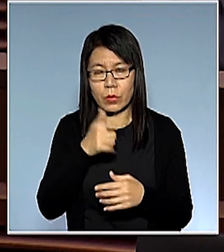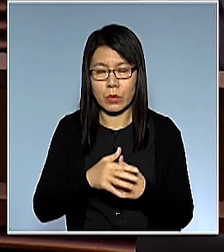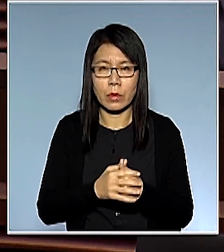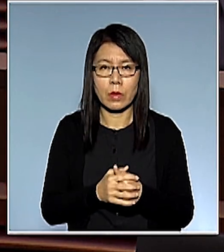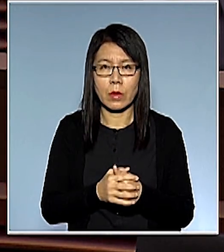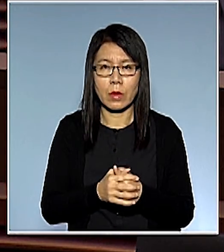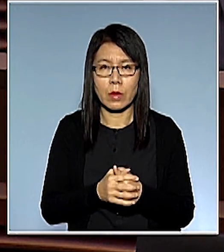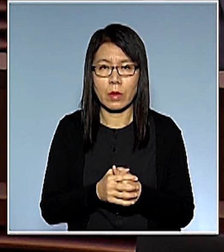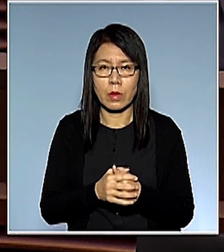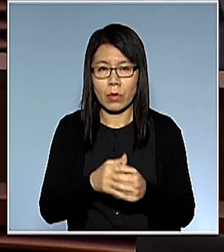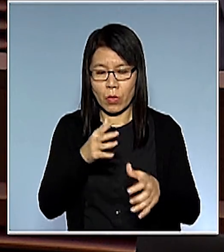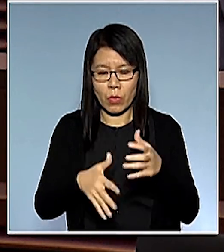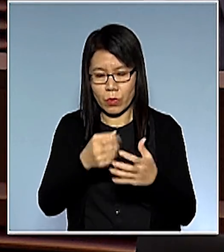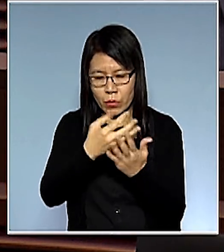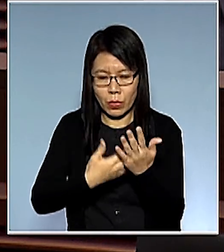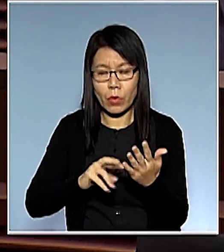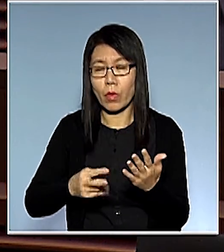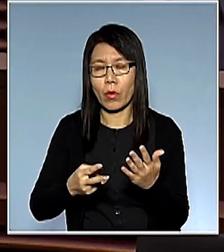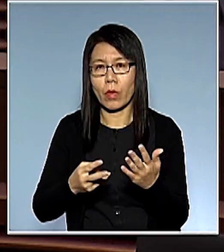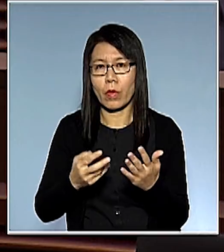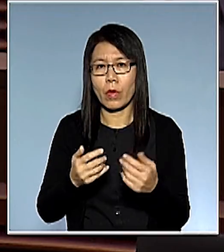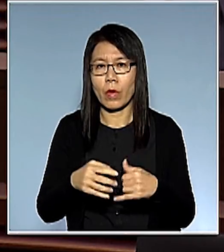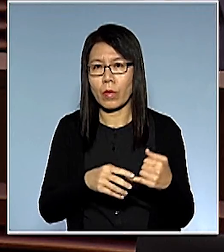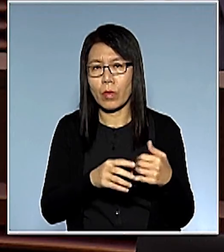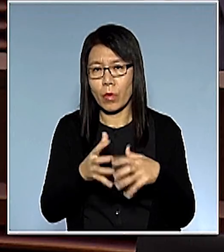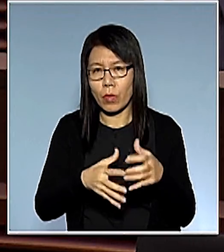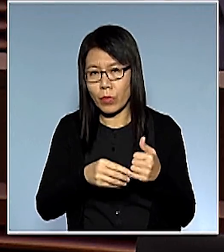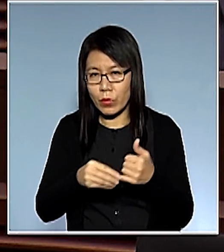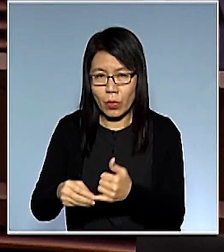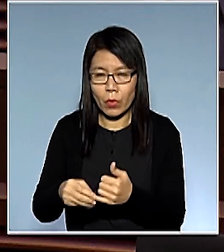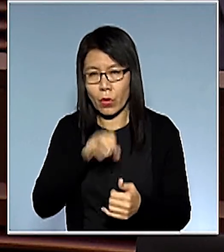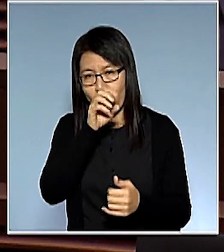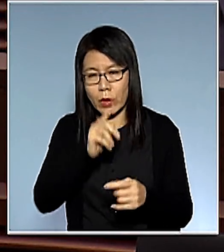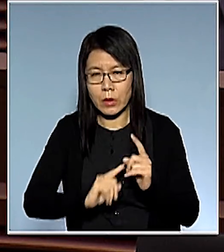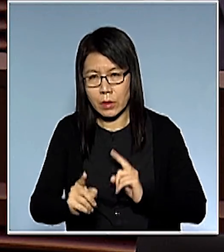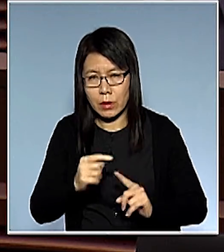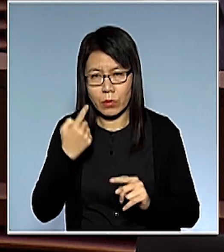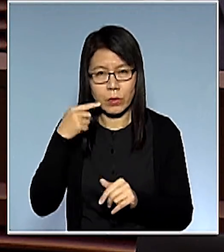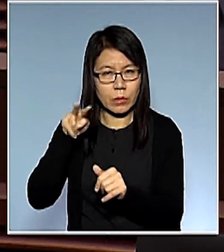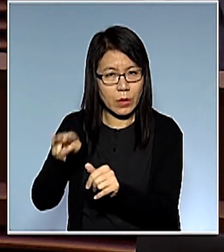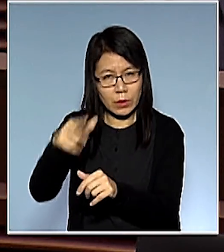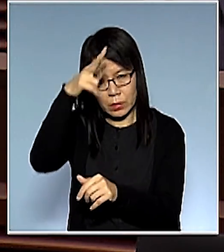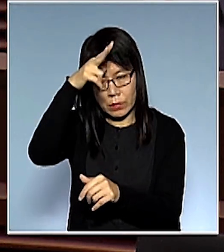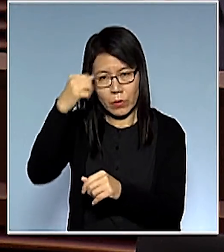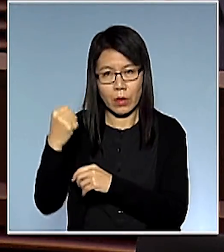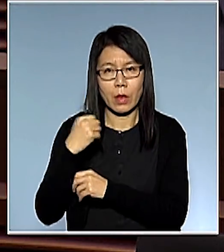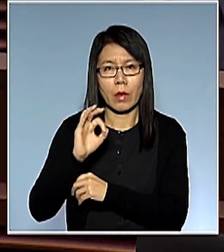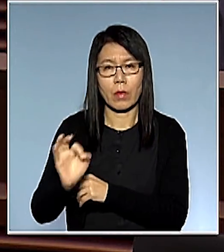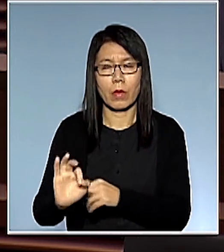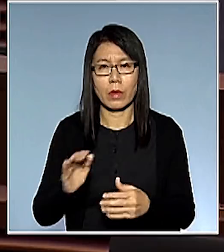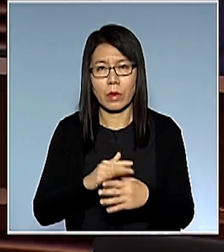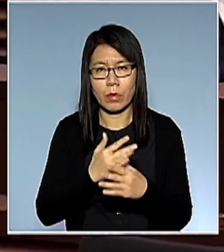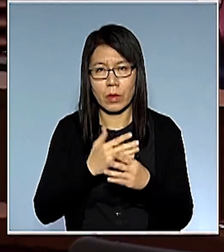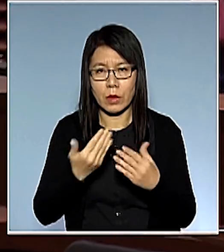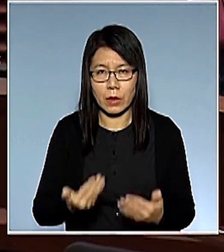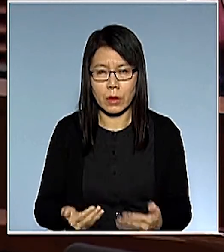修改議事規則令到我們沒有了拉布空間沒有了言論自由沒有了監察政府的能力正正就是由於我們現在的